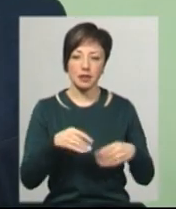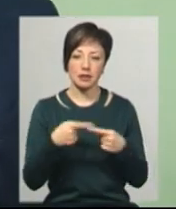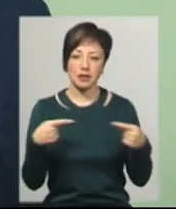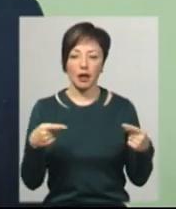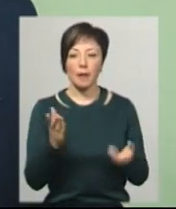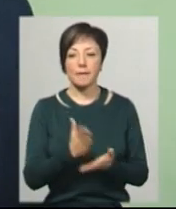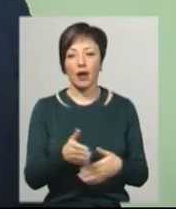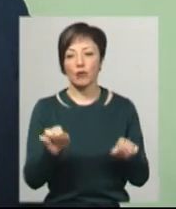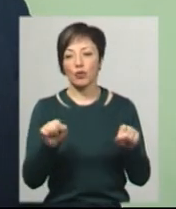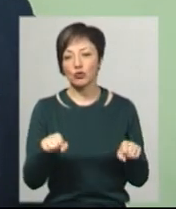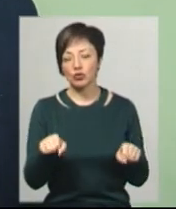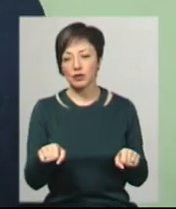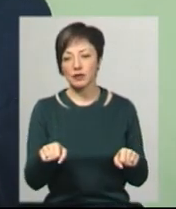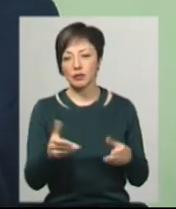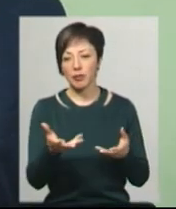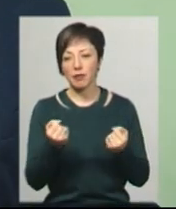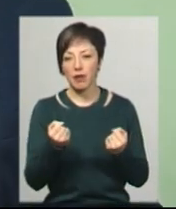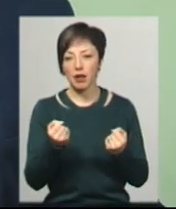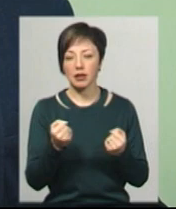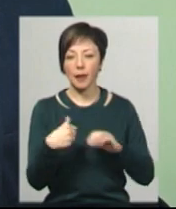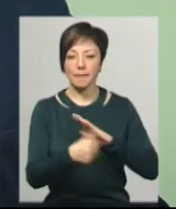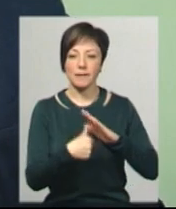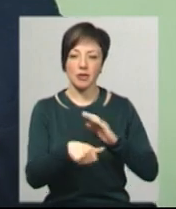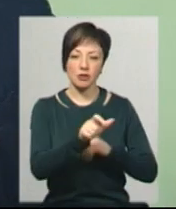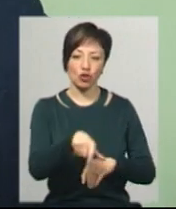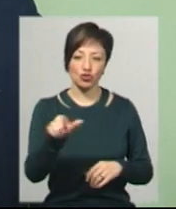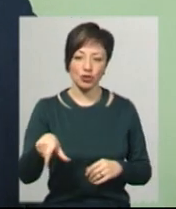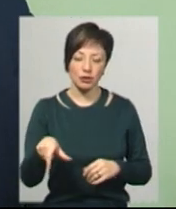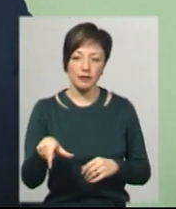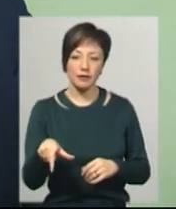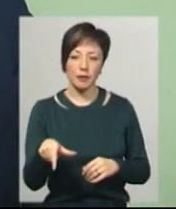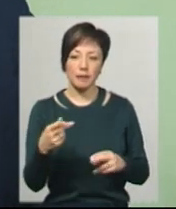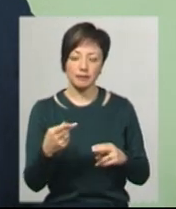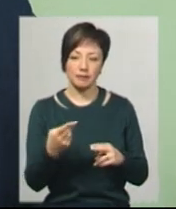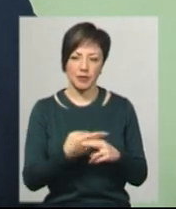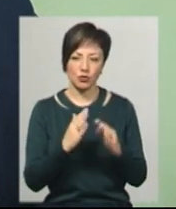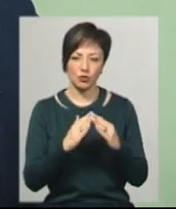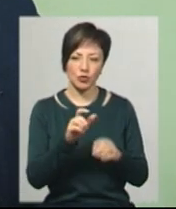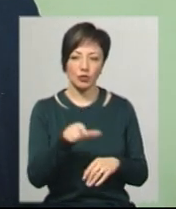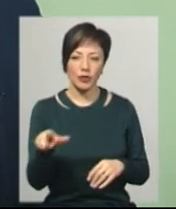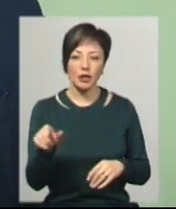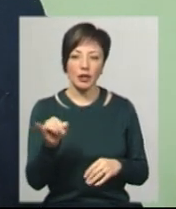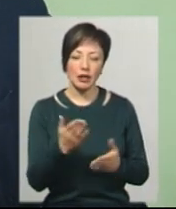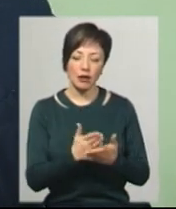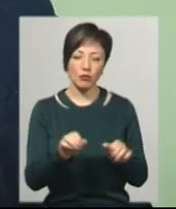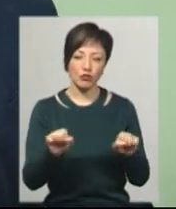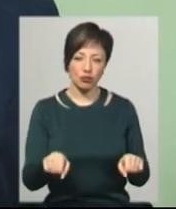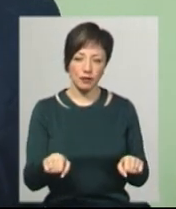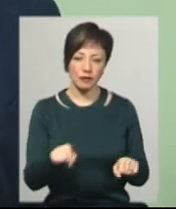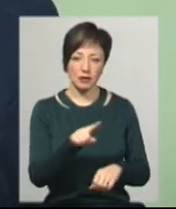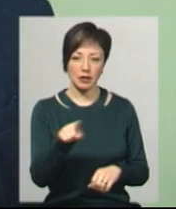Маємо можливість приймати безхатченків і є така можливість їх